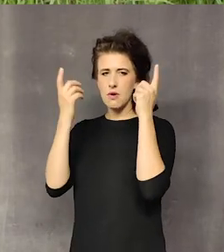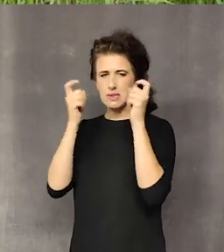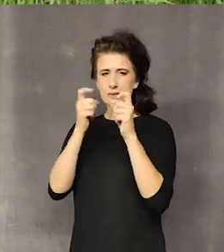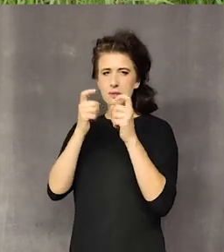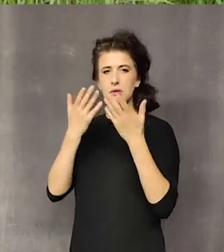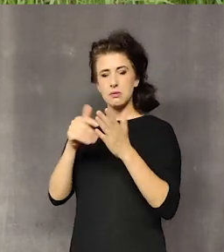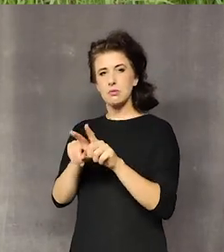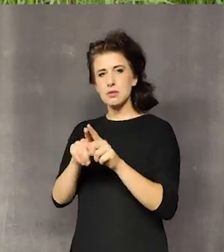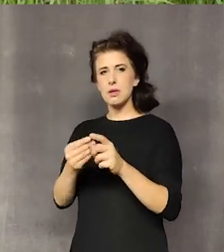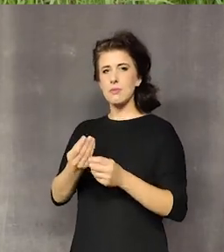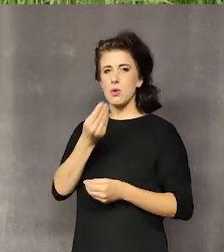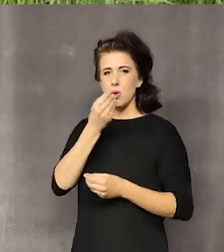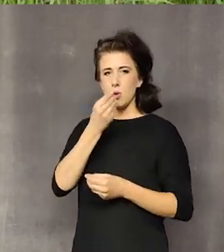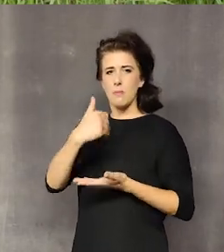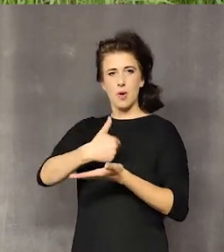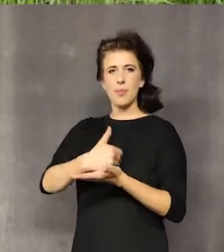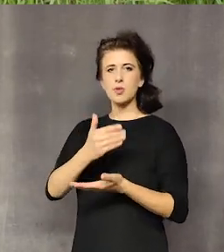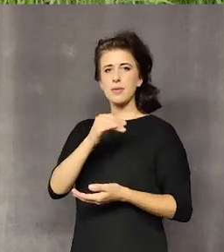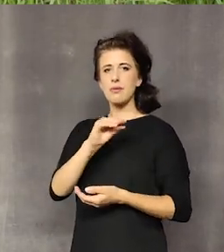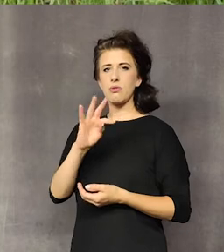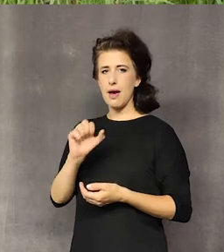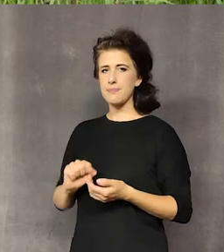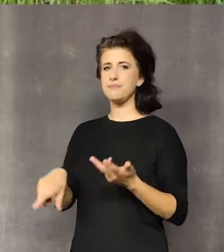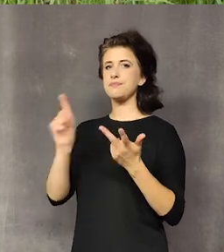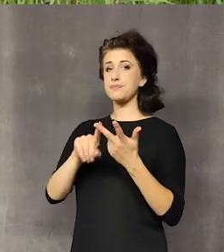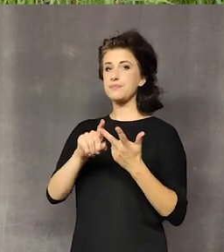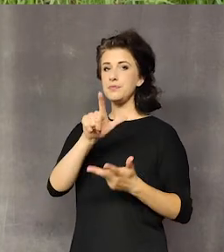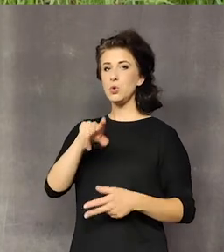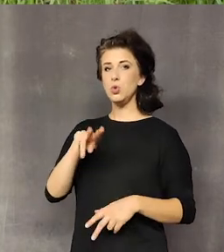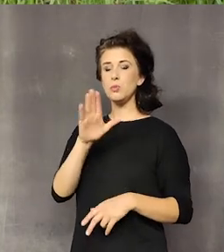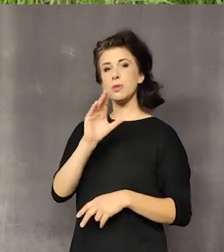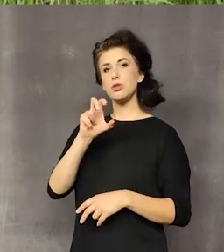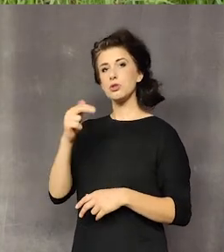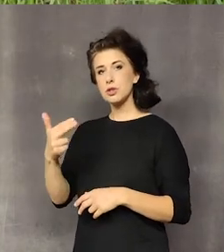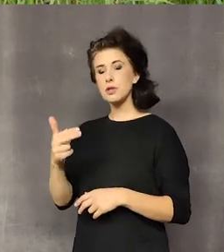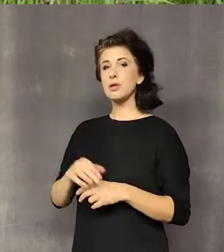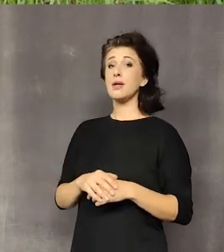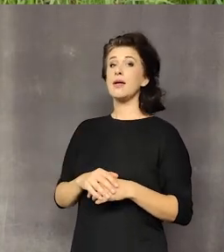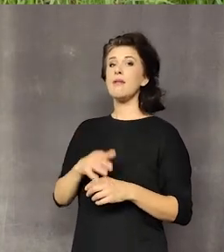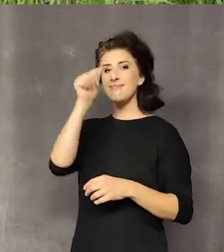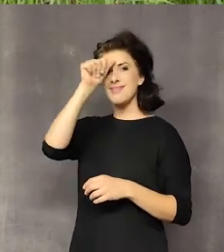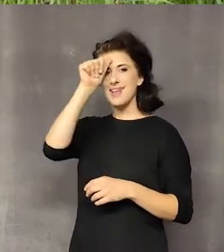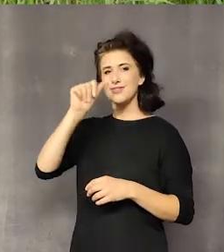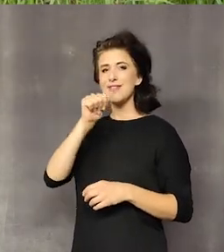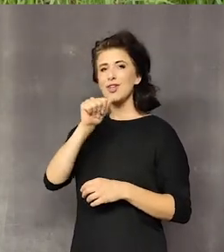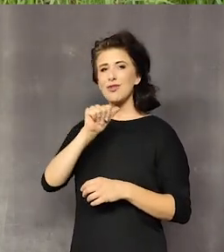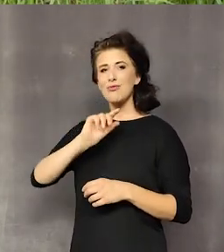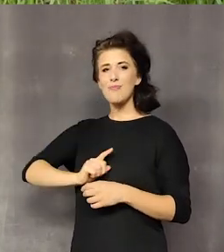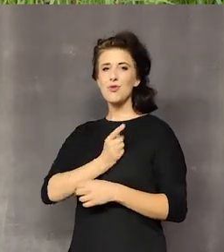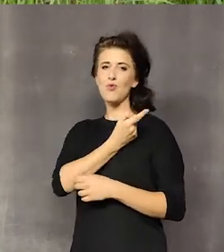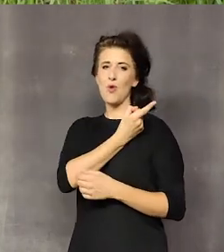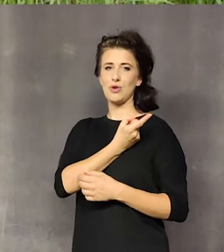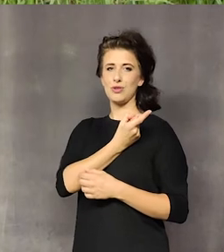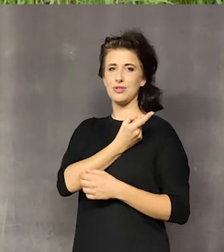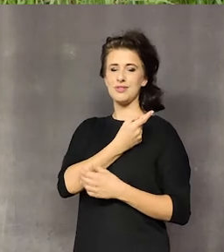ziele mięty. Przyprawowe. Lubczyk. Też ziele miłości, ale i bardzo dobra przyprawa.